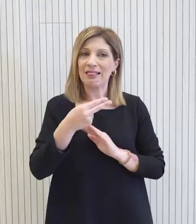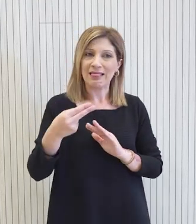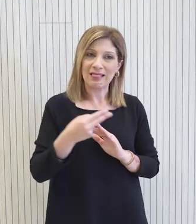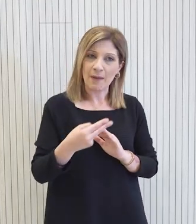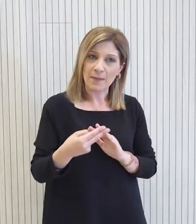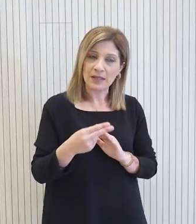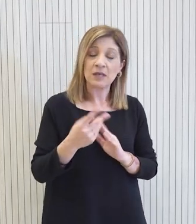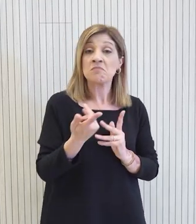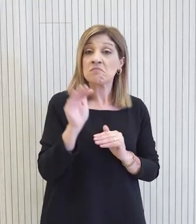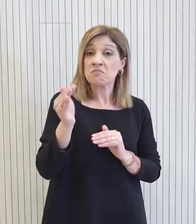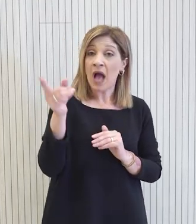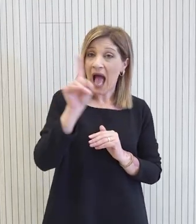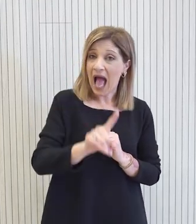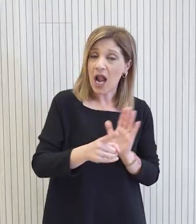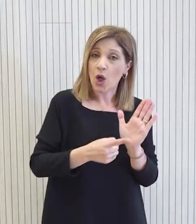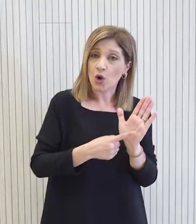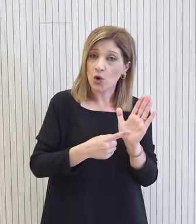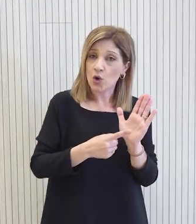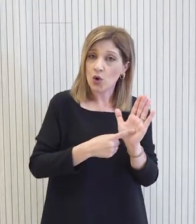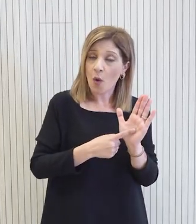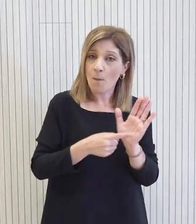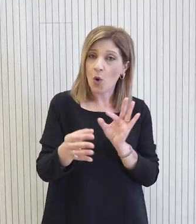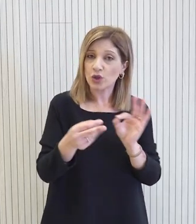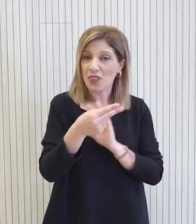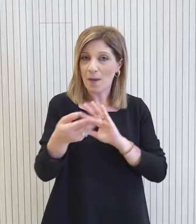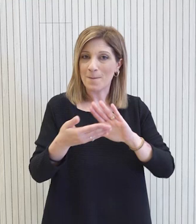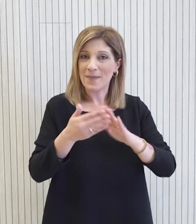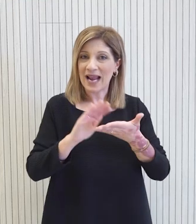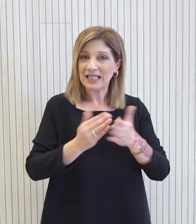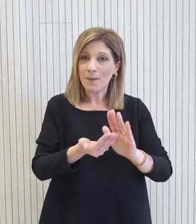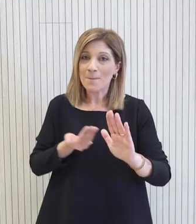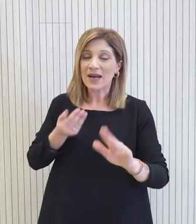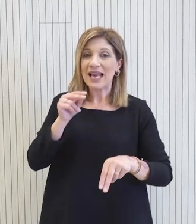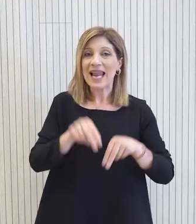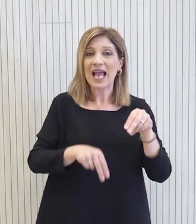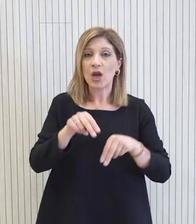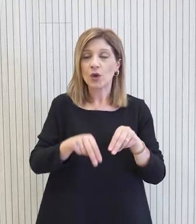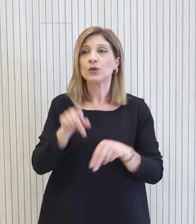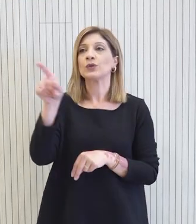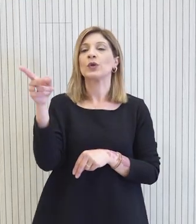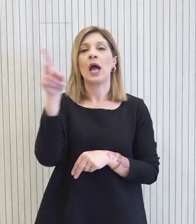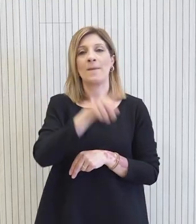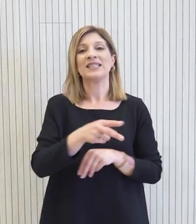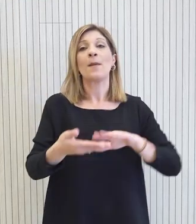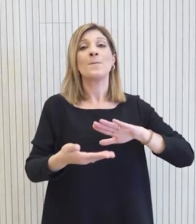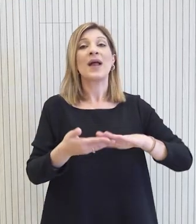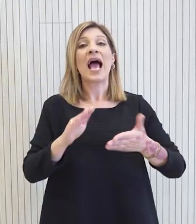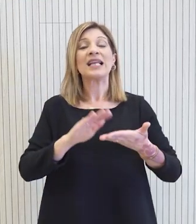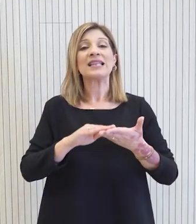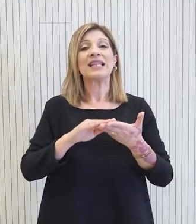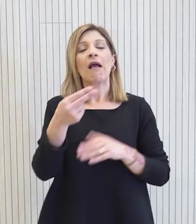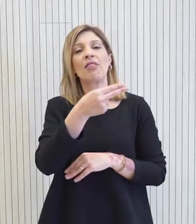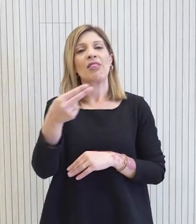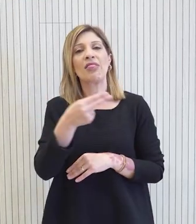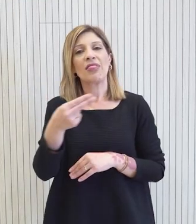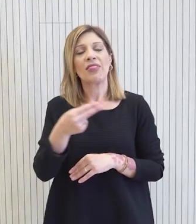υπάρξει νομοσχέδιο τροποποιητικό για πρακτικά ζητήματα. Ζητήματα πρακτικά τα οποία επαναλαμβάνω δεν διαφοροποιούν σε